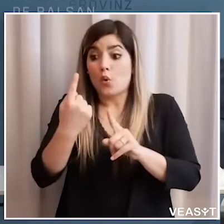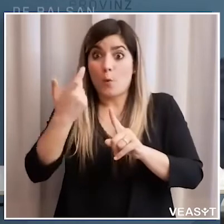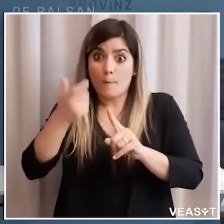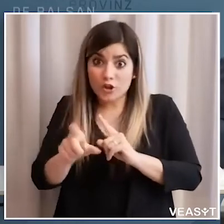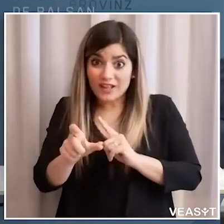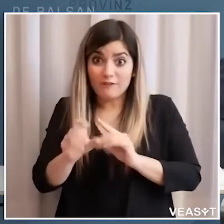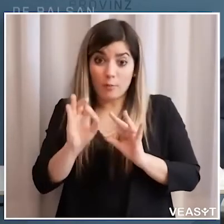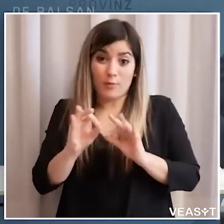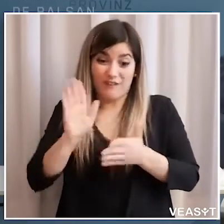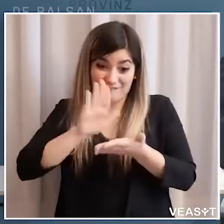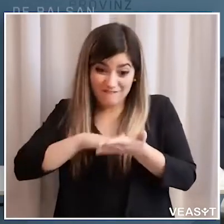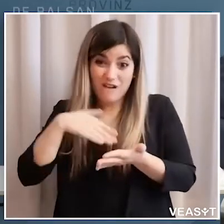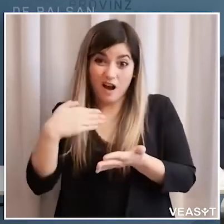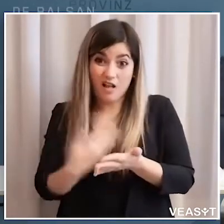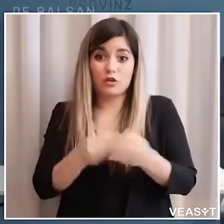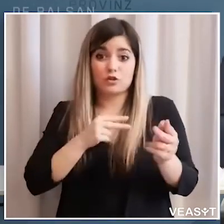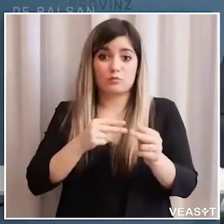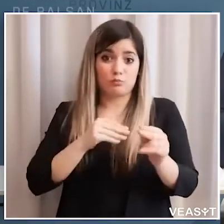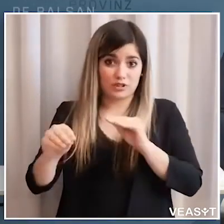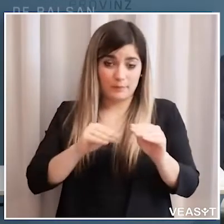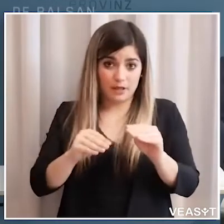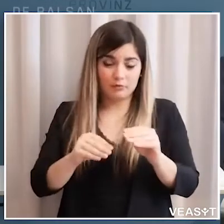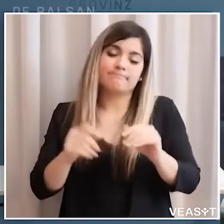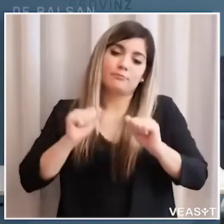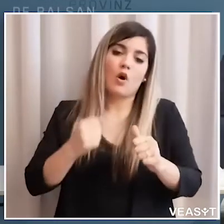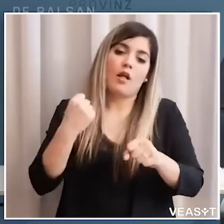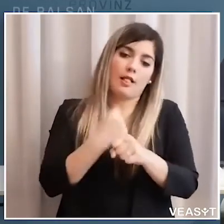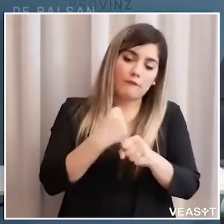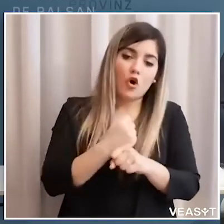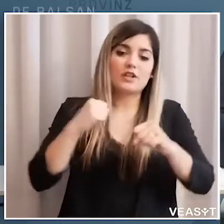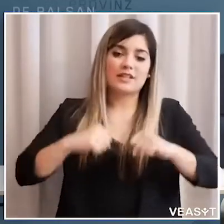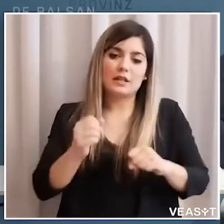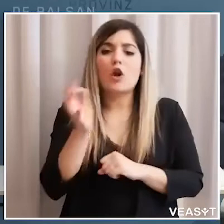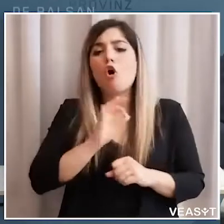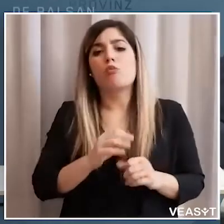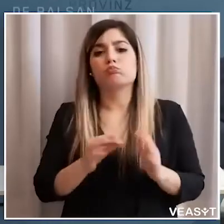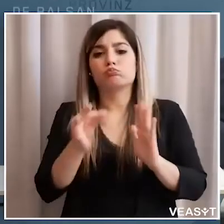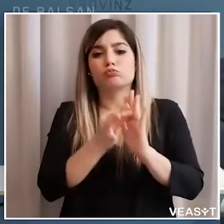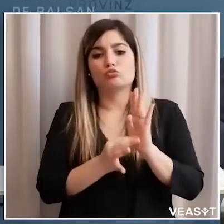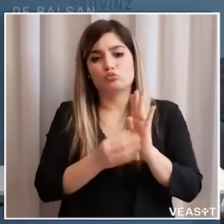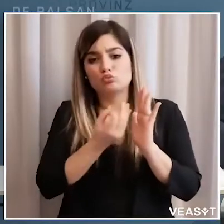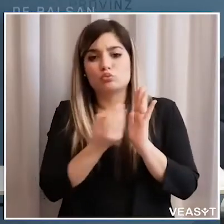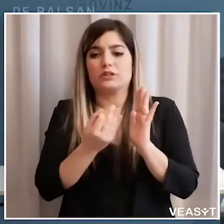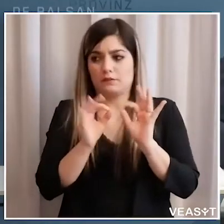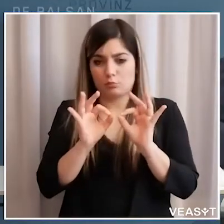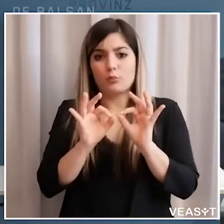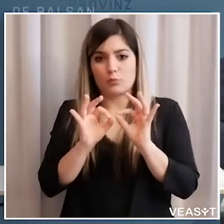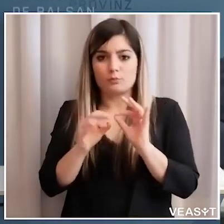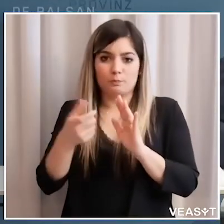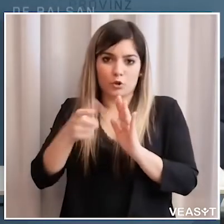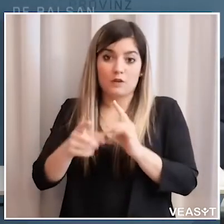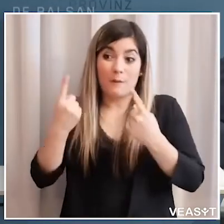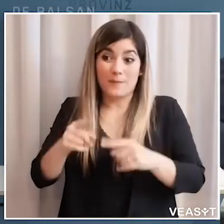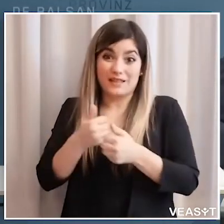dei motivi di spostamento che sia per lavoro per motivo sanitario altro giustificato motivo per essere in